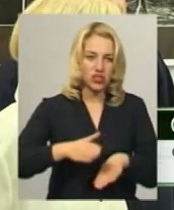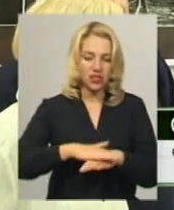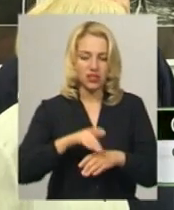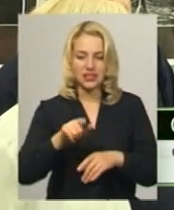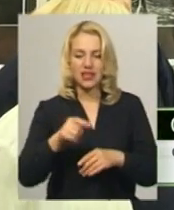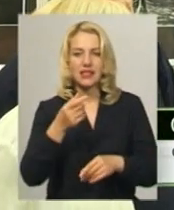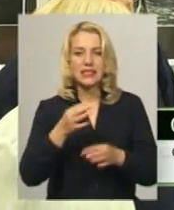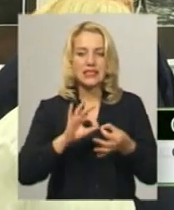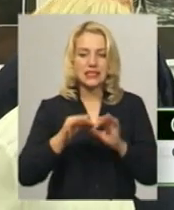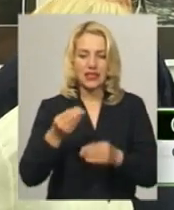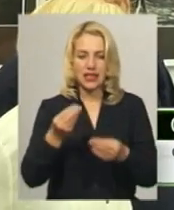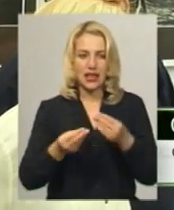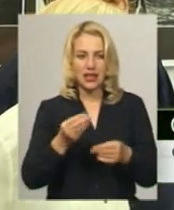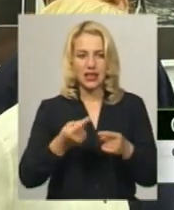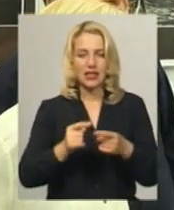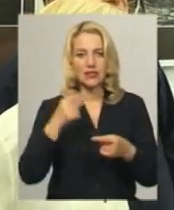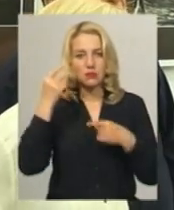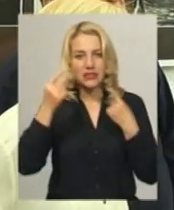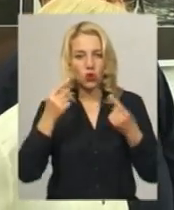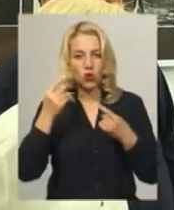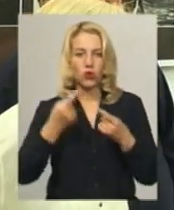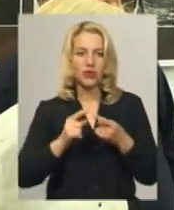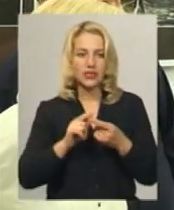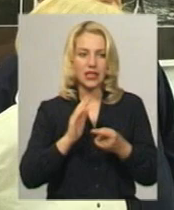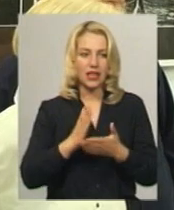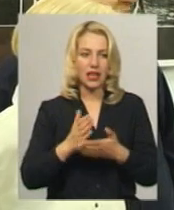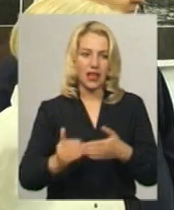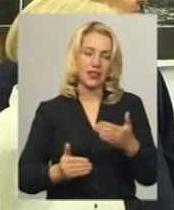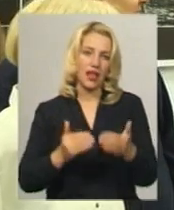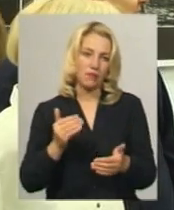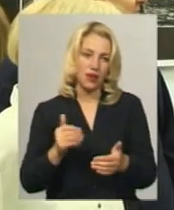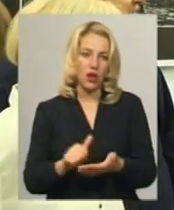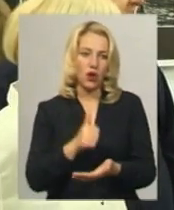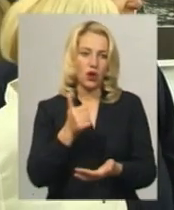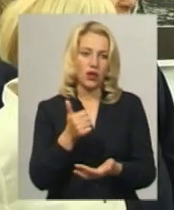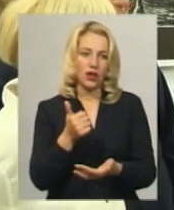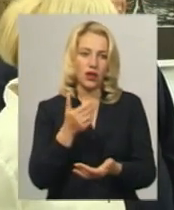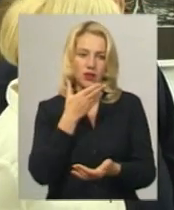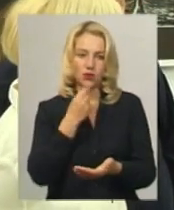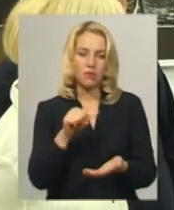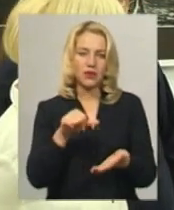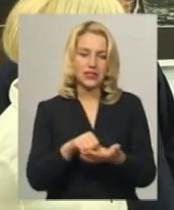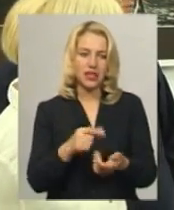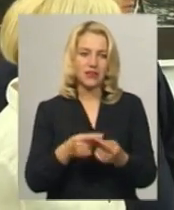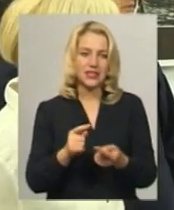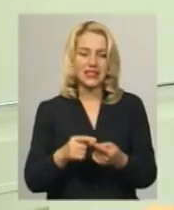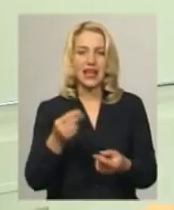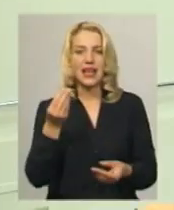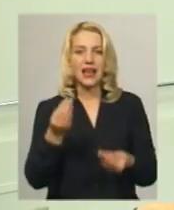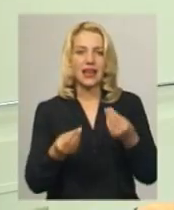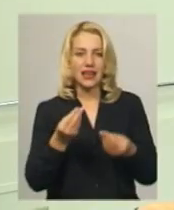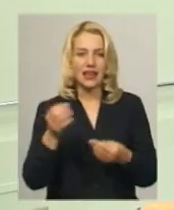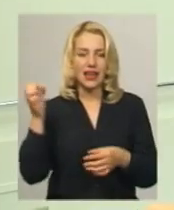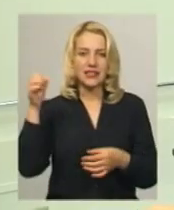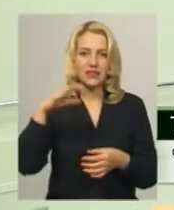психологія, це певні домовленості, є певні етапи. Гарно представлена ця гра якраз світа і тіні. Я